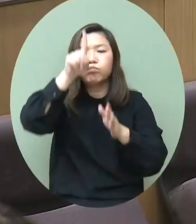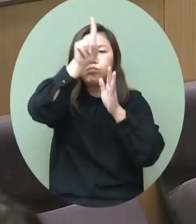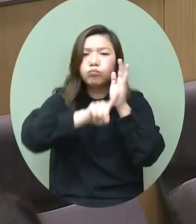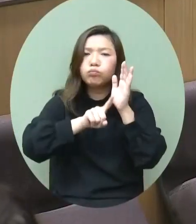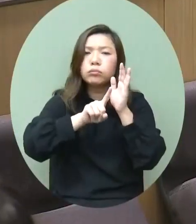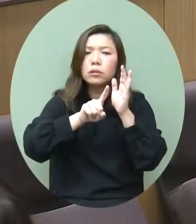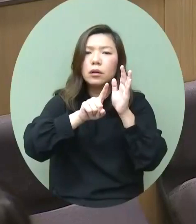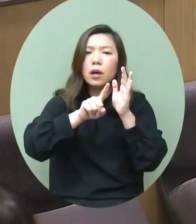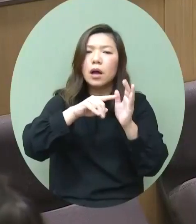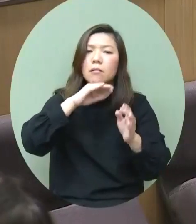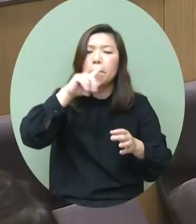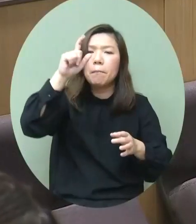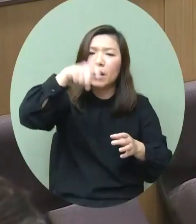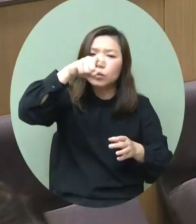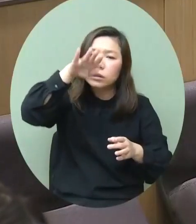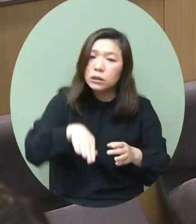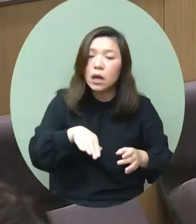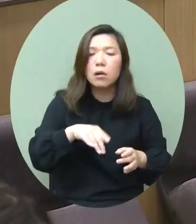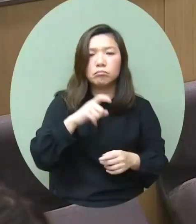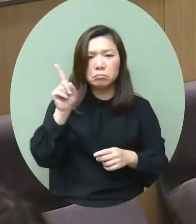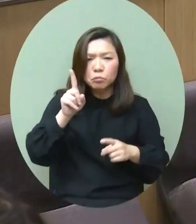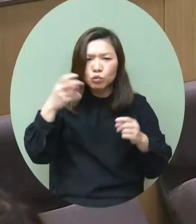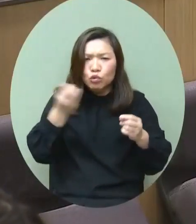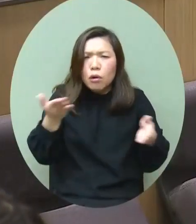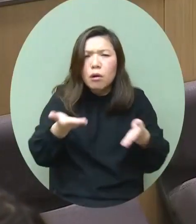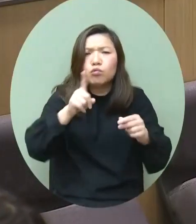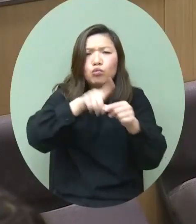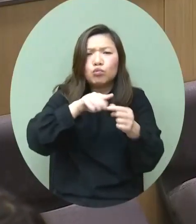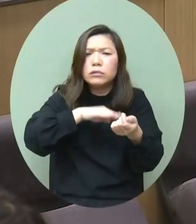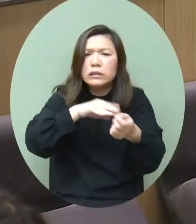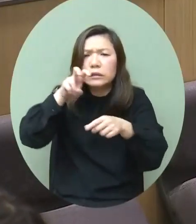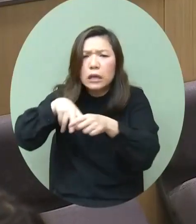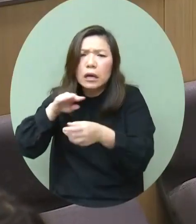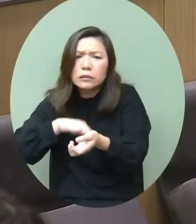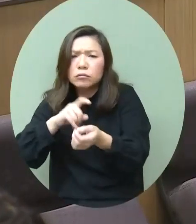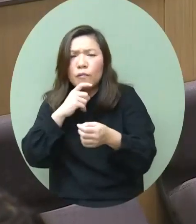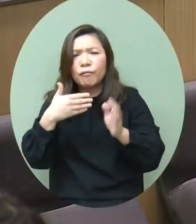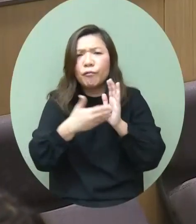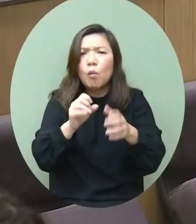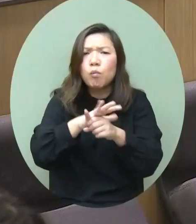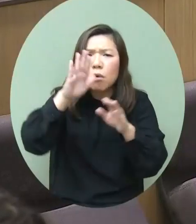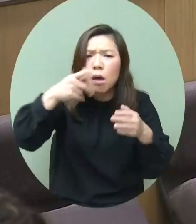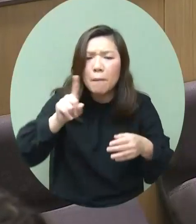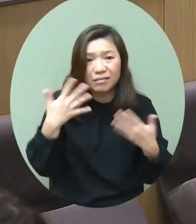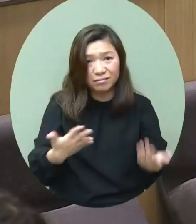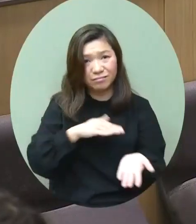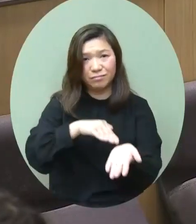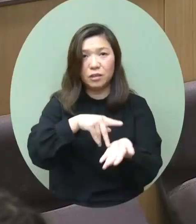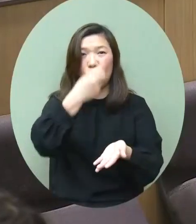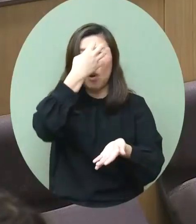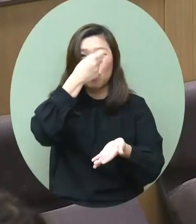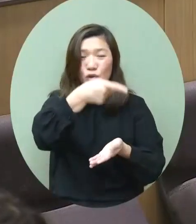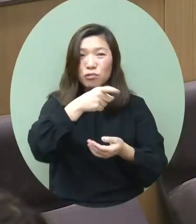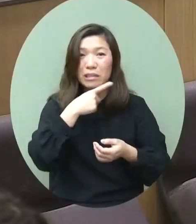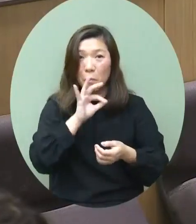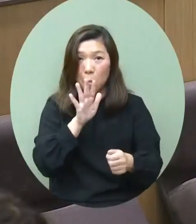位數這個疫情發展底下為什麼會推薦這種中西相結合的模式進行防控這樣的治療方式對香港的防控